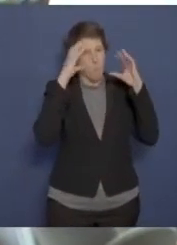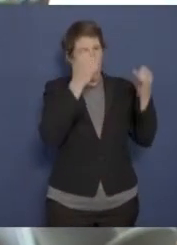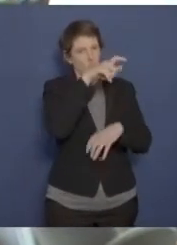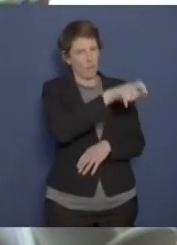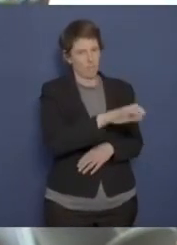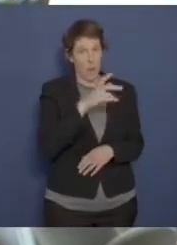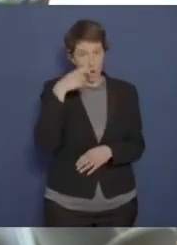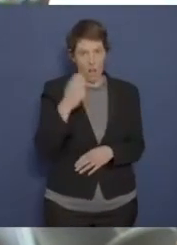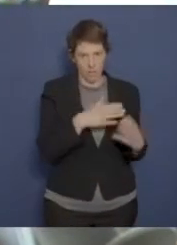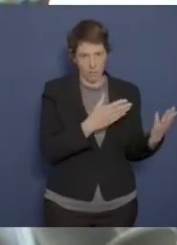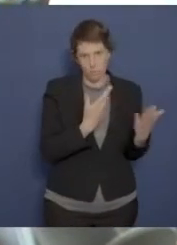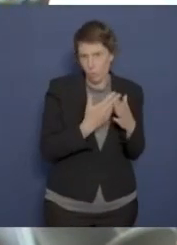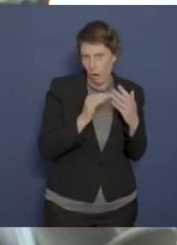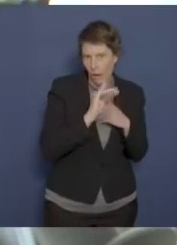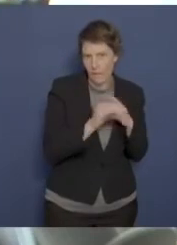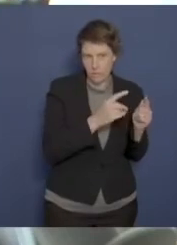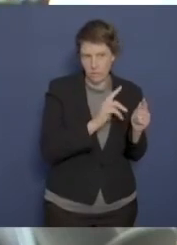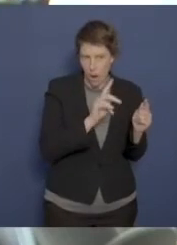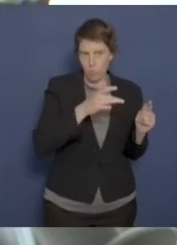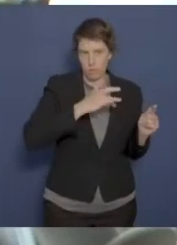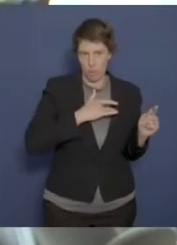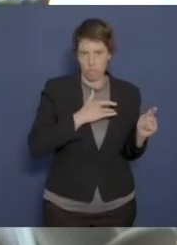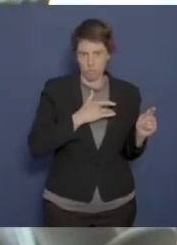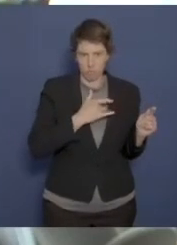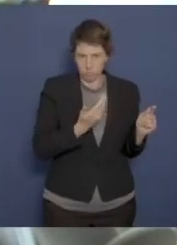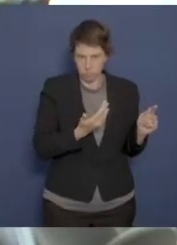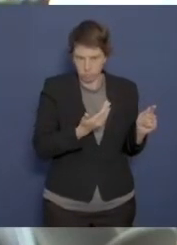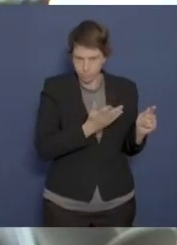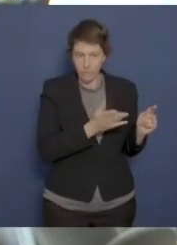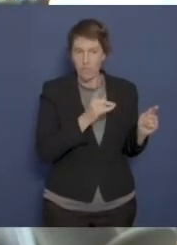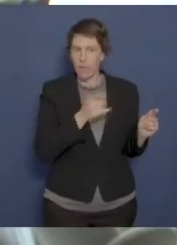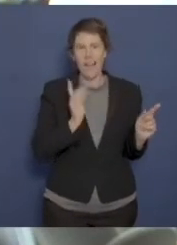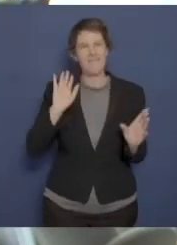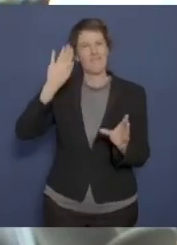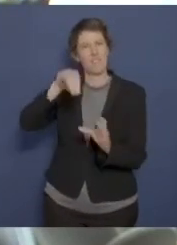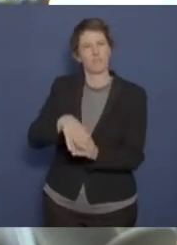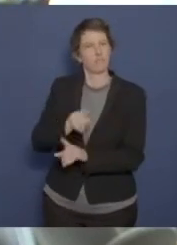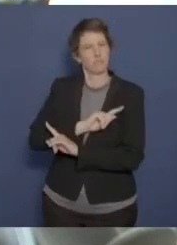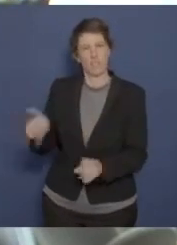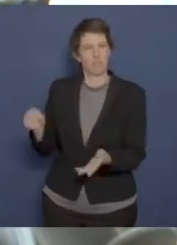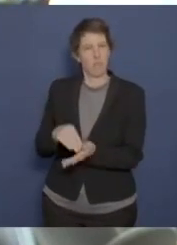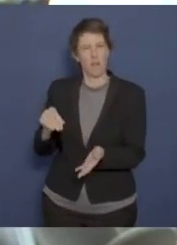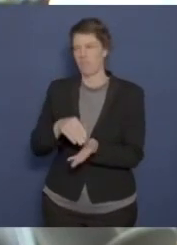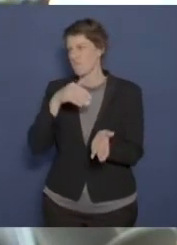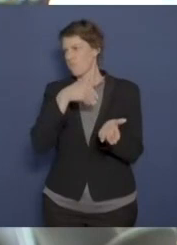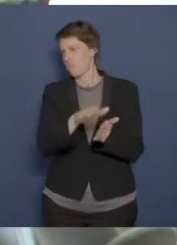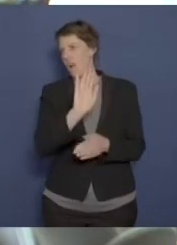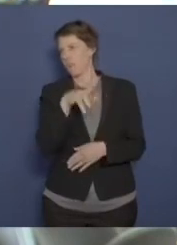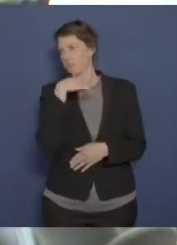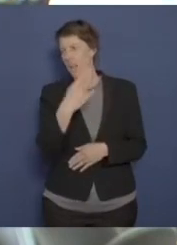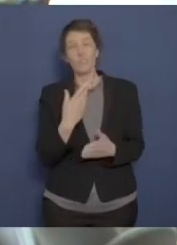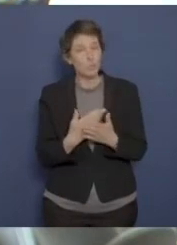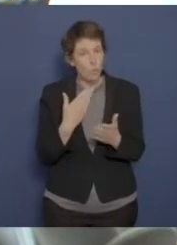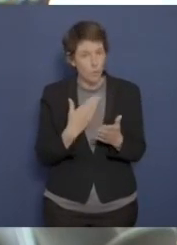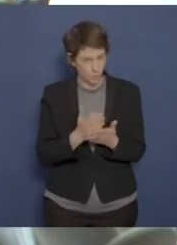Ukraine, das ja auch betroffen ist, seine Teilnahme absagt, ist es irgendwie als diplomatisches Eklat zu